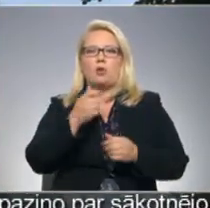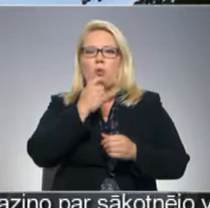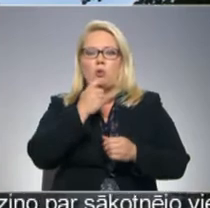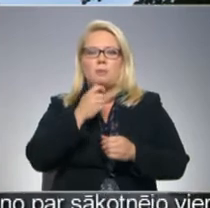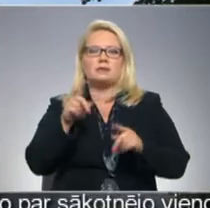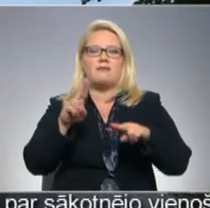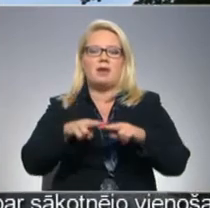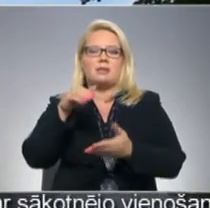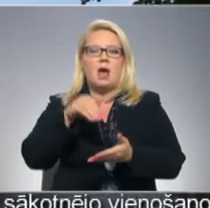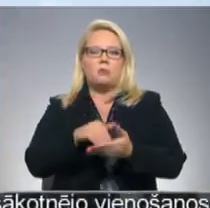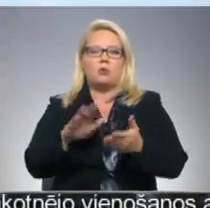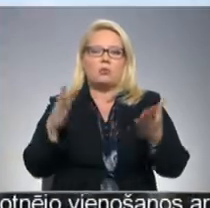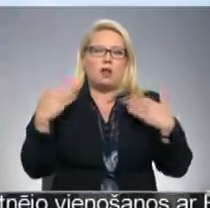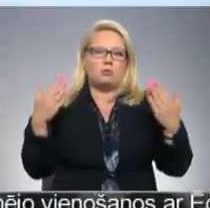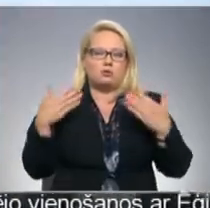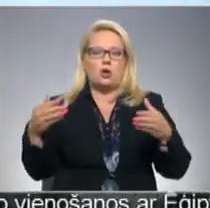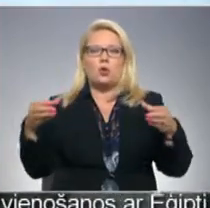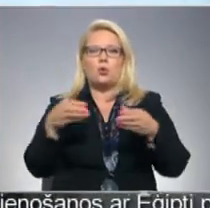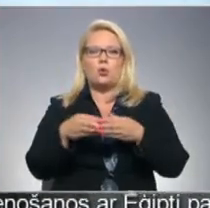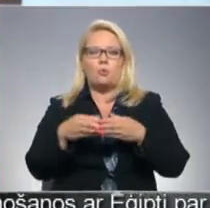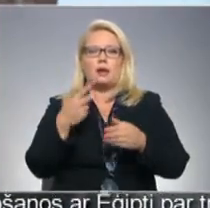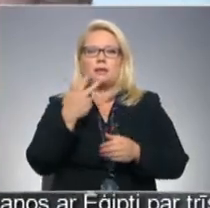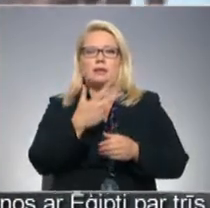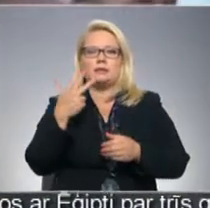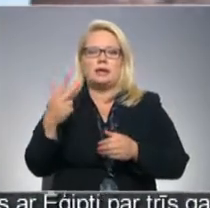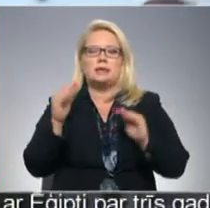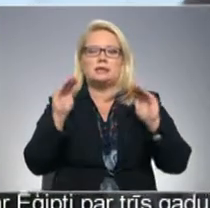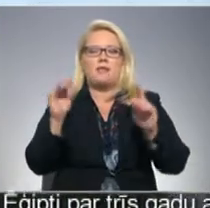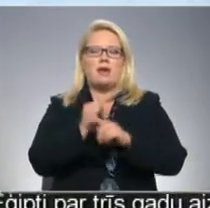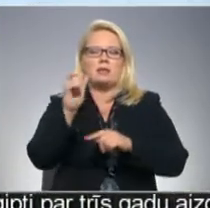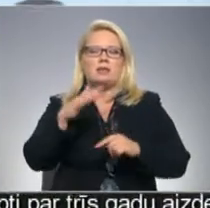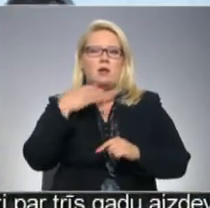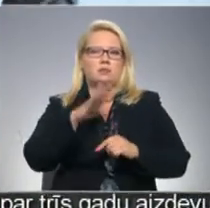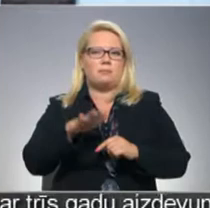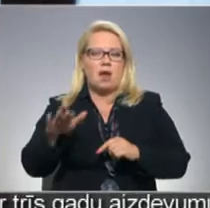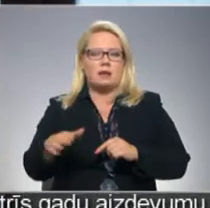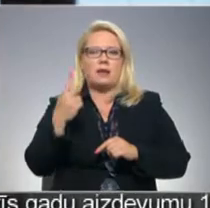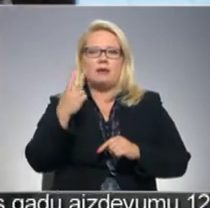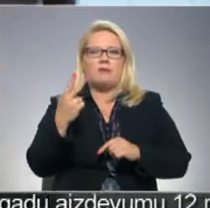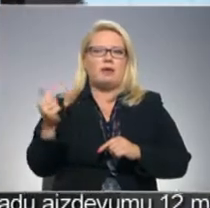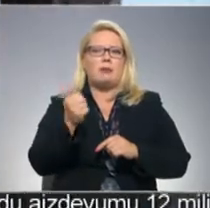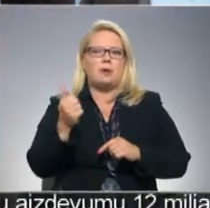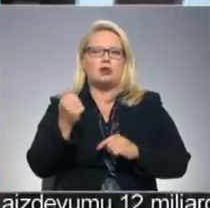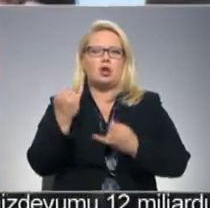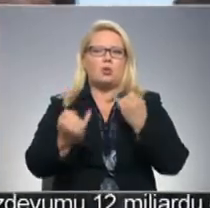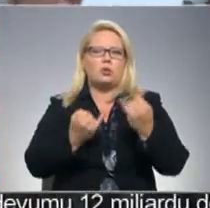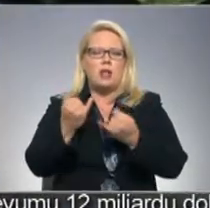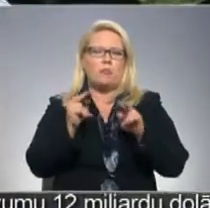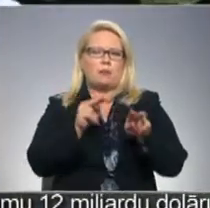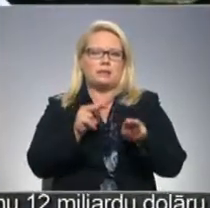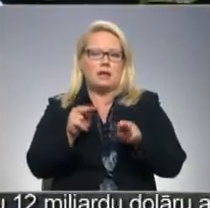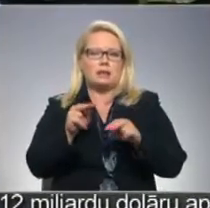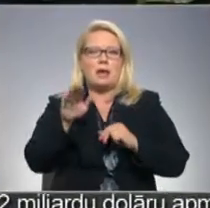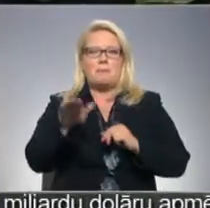kur apstāties un atvilkt elpu. Grupa 33 svēceļnieku daudz ir bērnu. Divi no viņiem īpaši lutināmi un pieskatāmi.